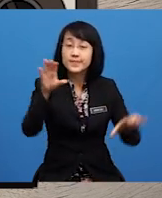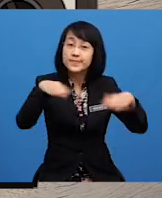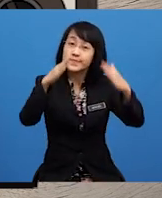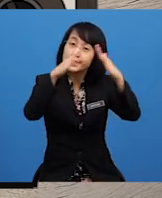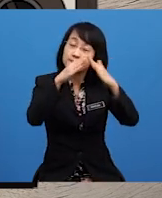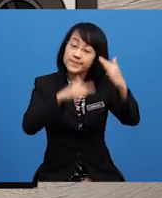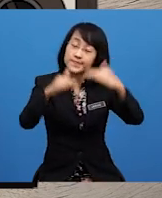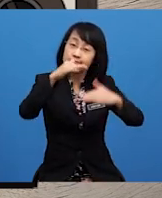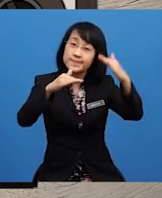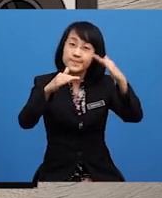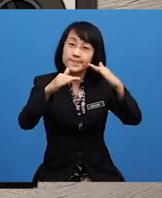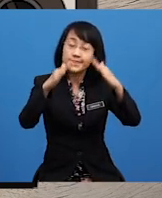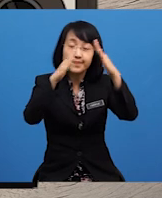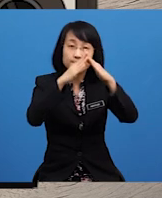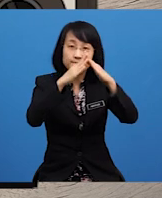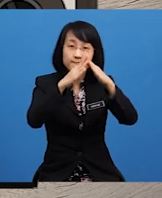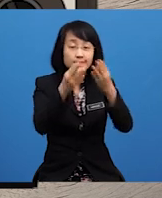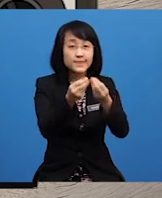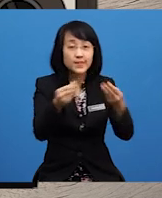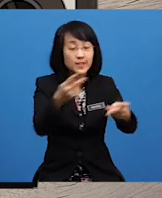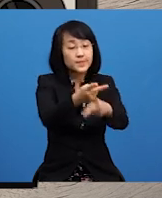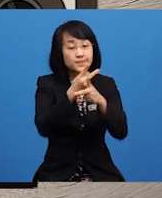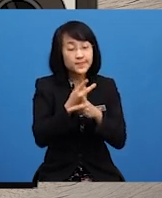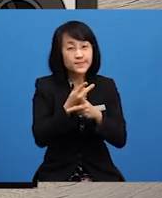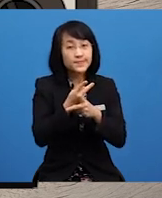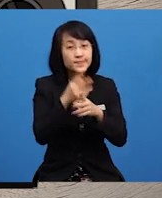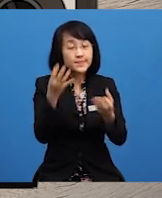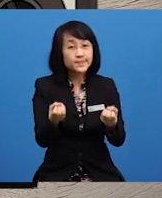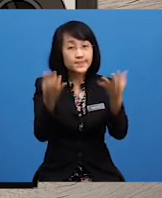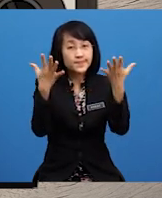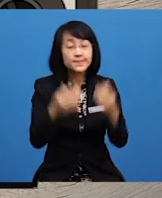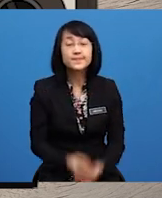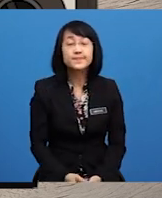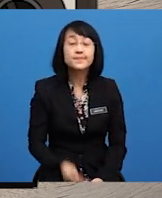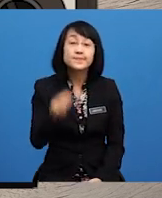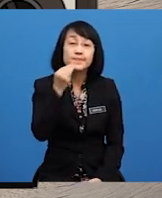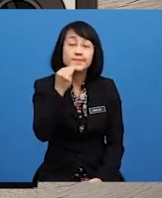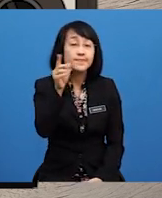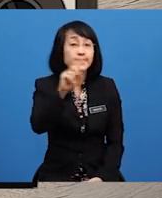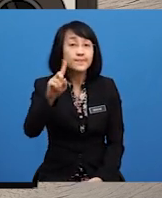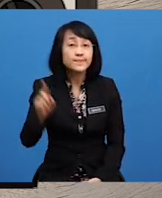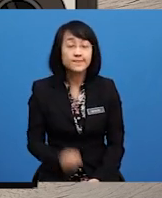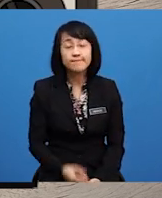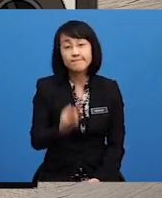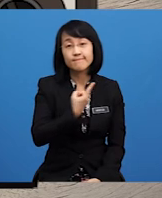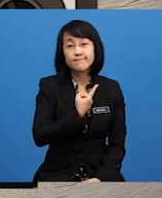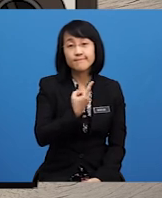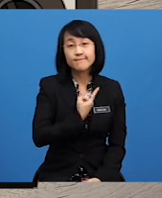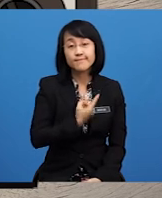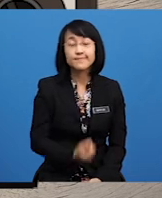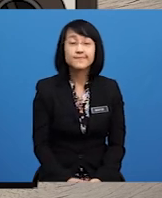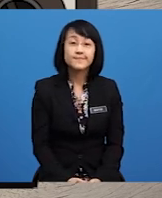Tanah pesaka Kita tu banyak Mat Mahani tak datang Sekalikah Saya sorang Kak